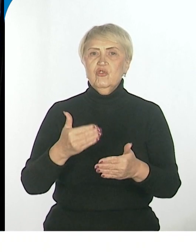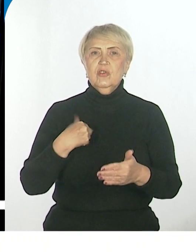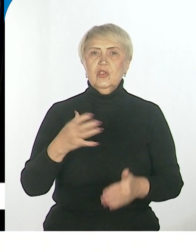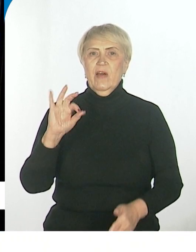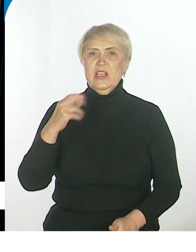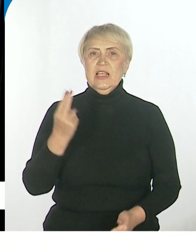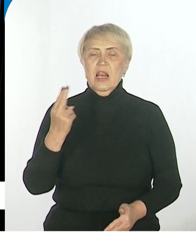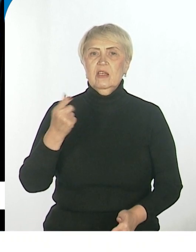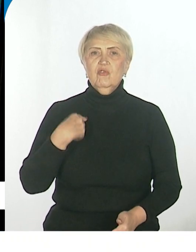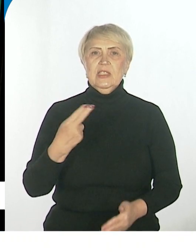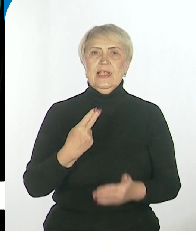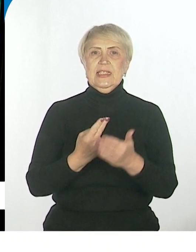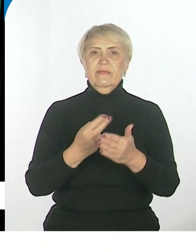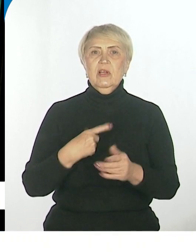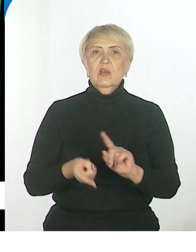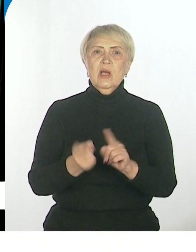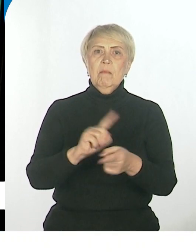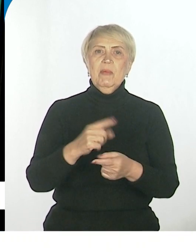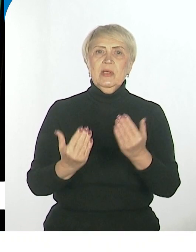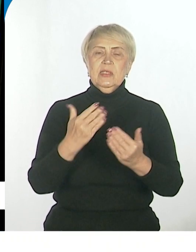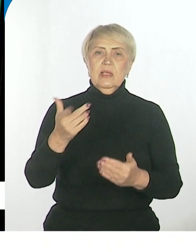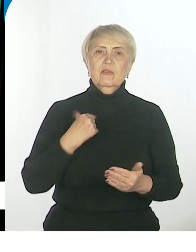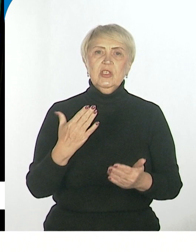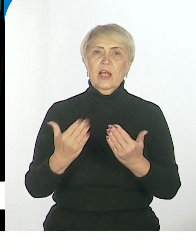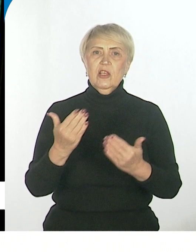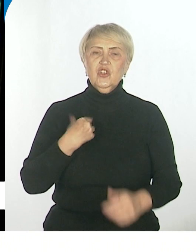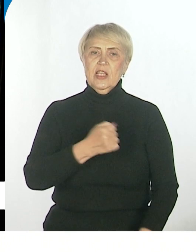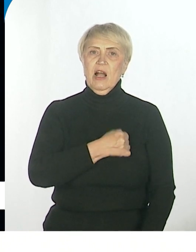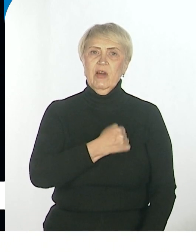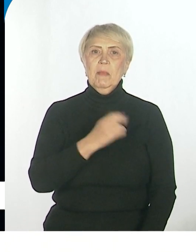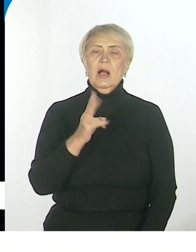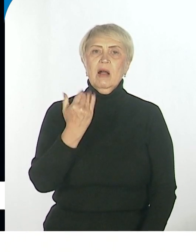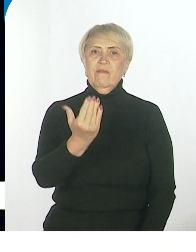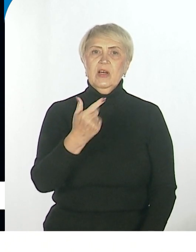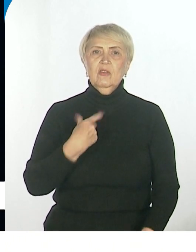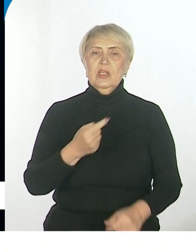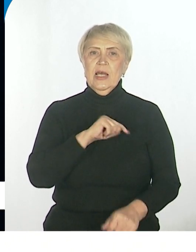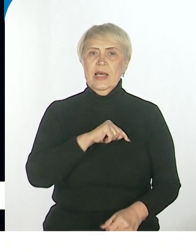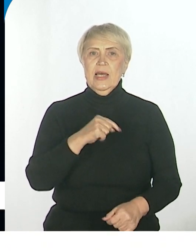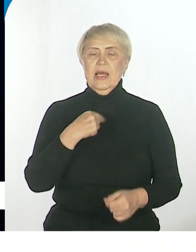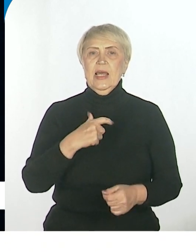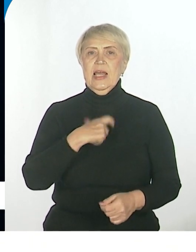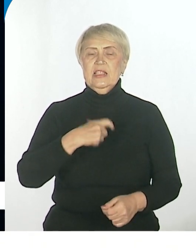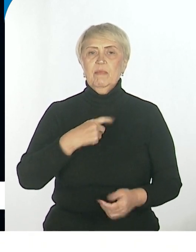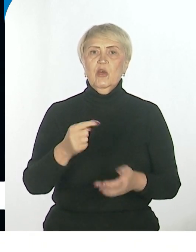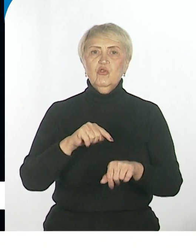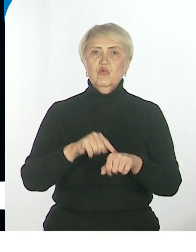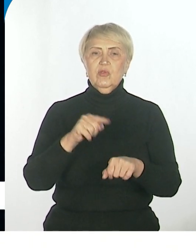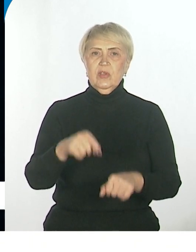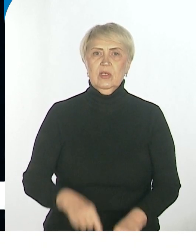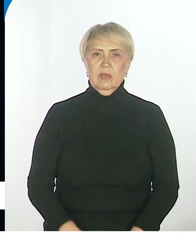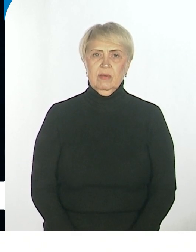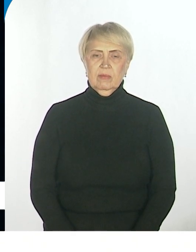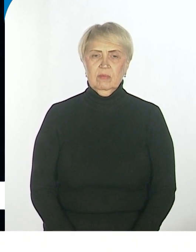-человечески, сначала СВО, поменялось ли отношение к военным? Как вы себя чувствуете, как вы чувствуете на себе это и вообще к военной